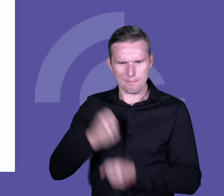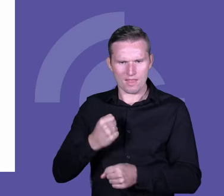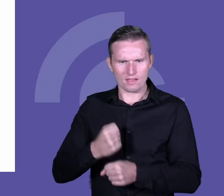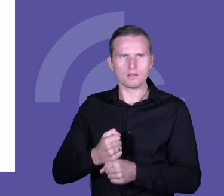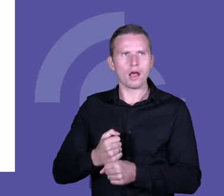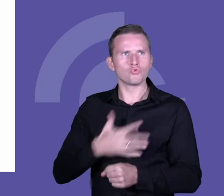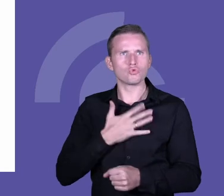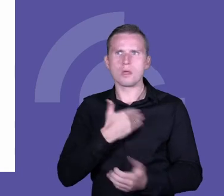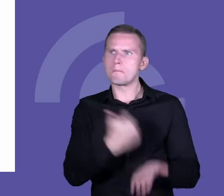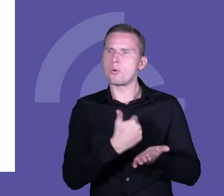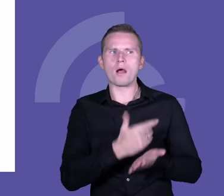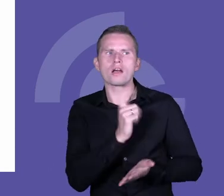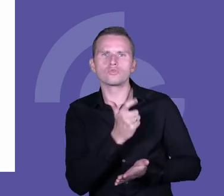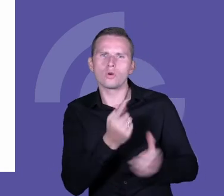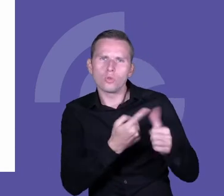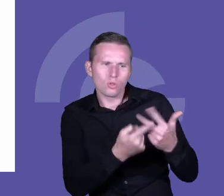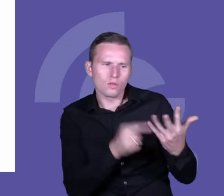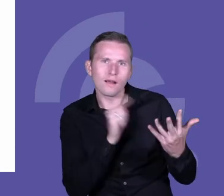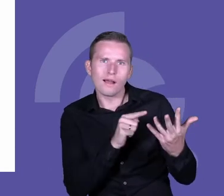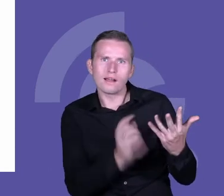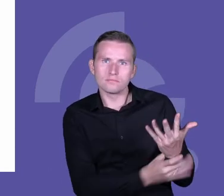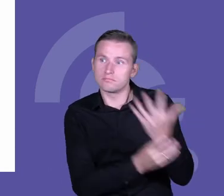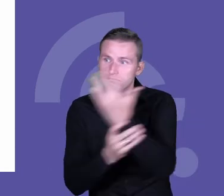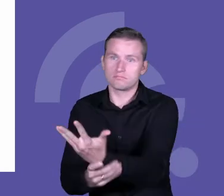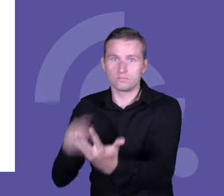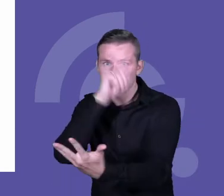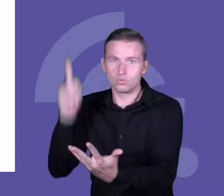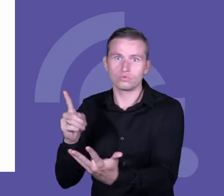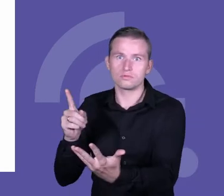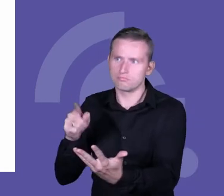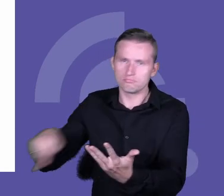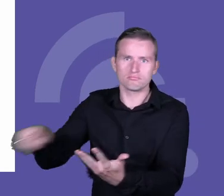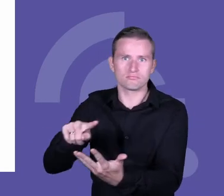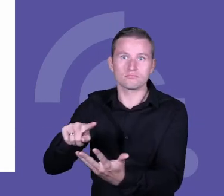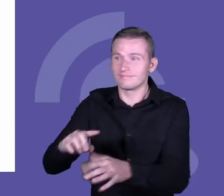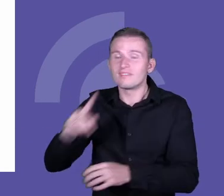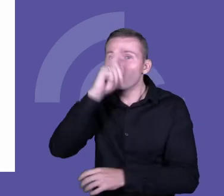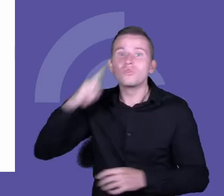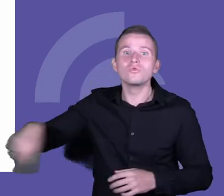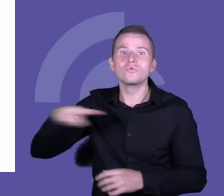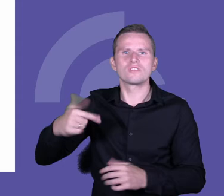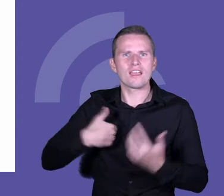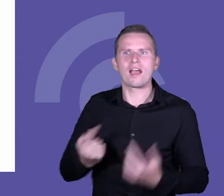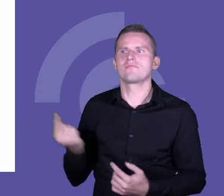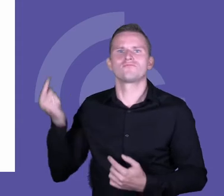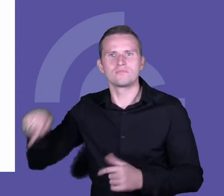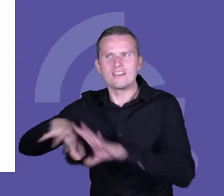do działania, co powoduje, że idziesz do tych ludzi i że chcesz z nimi działać. To jest dzisiaj naprawdę bardzo ważne.